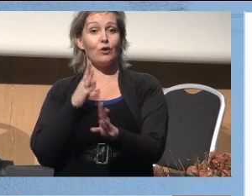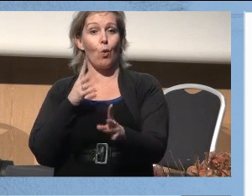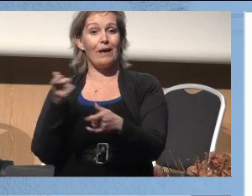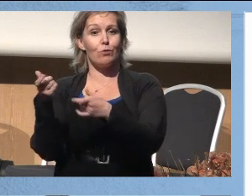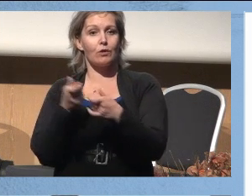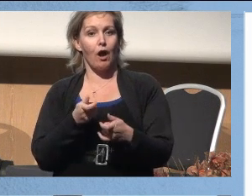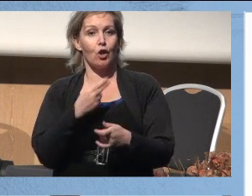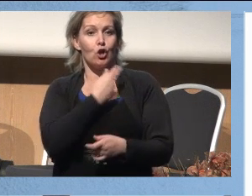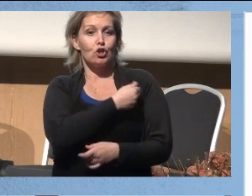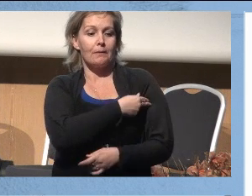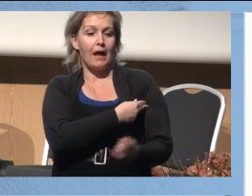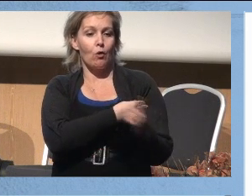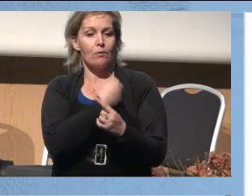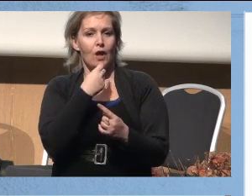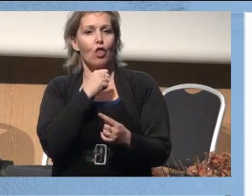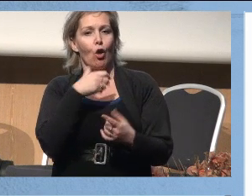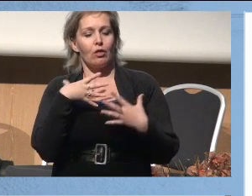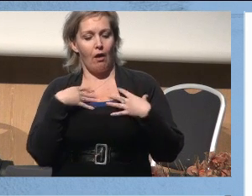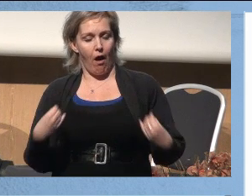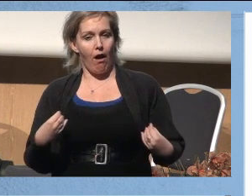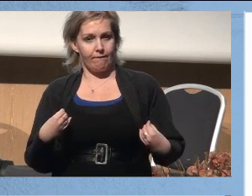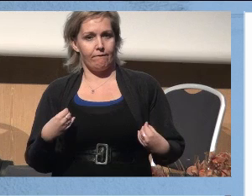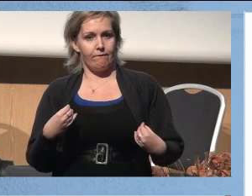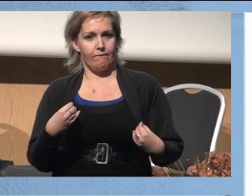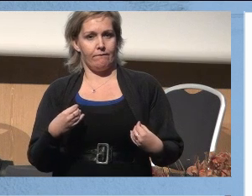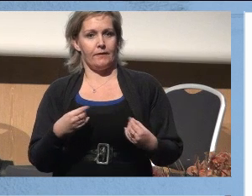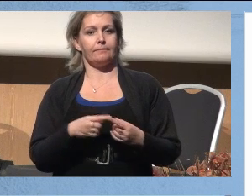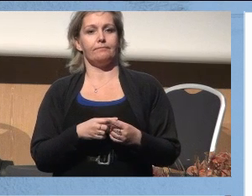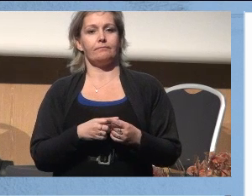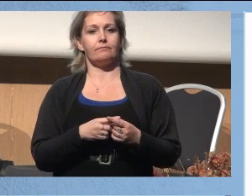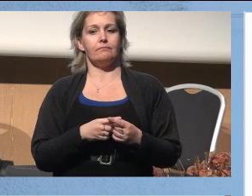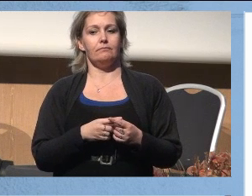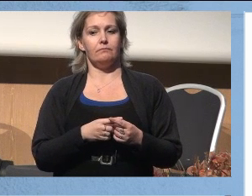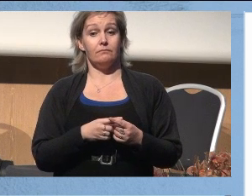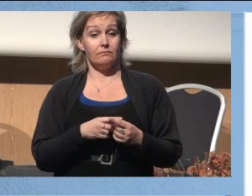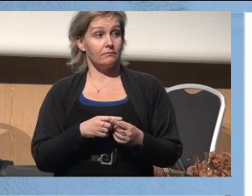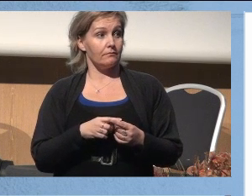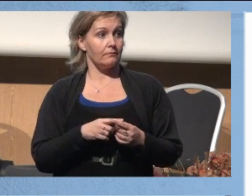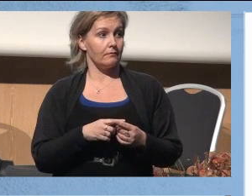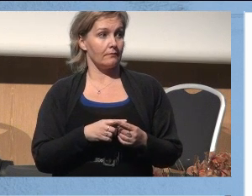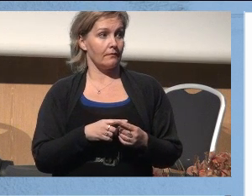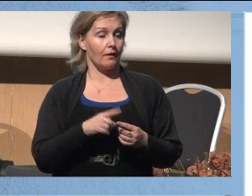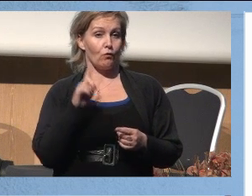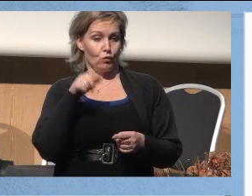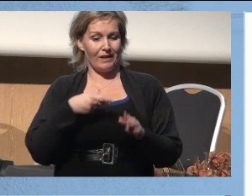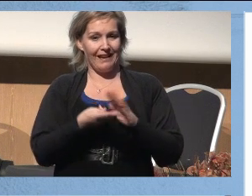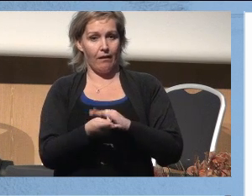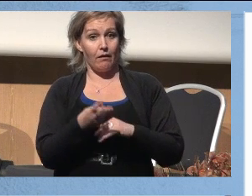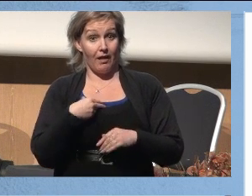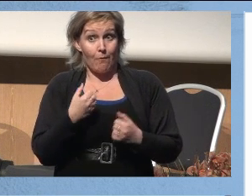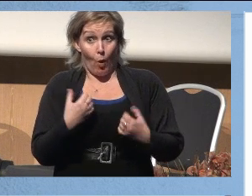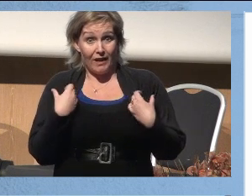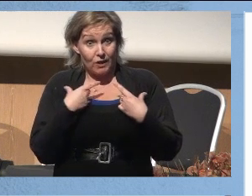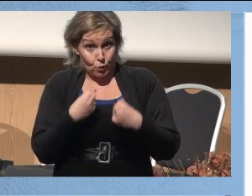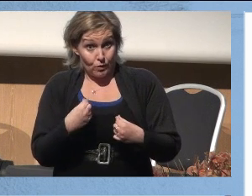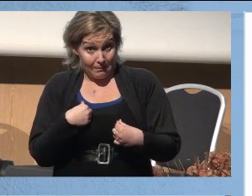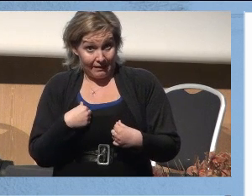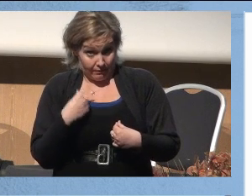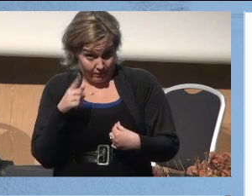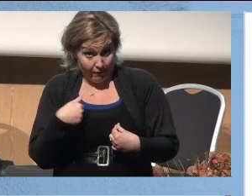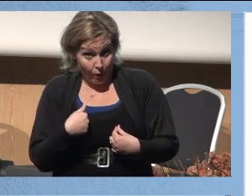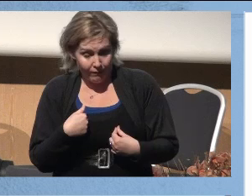Og da kom sykepleieren og så sa han du må ta deg skjorten din, fordi nå skal du innlegges. Så han sa, men jeg var litt forvirret, så kan jeg beholde skjorten min kanskje?